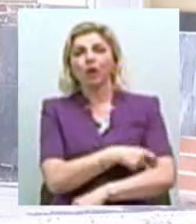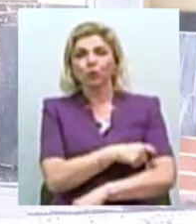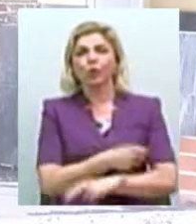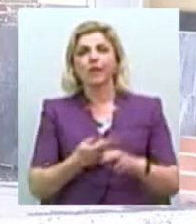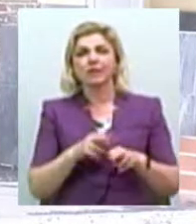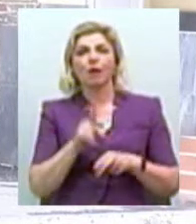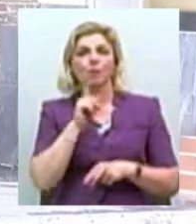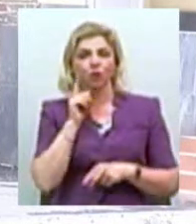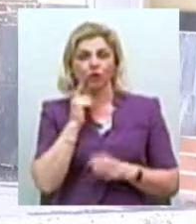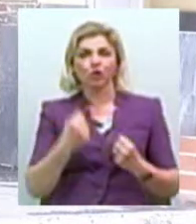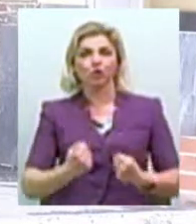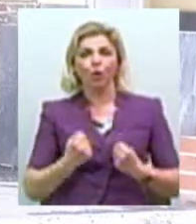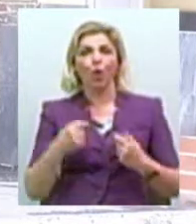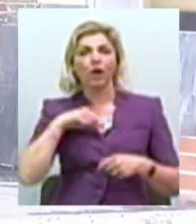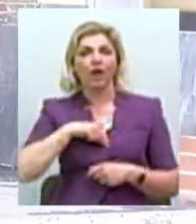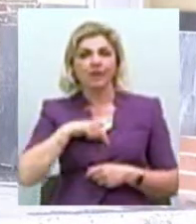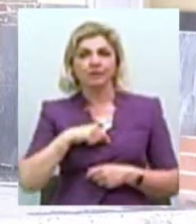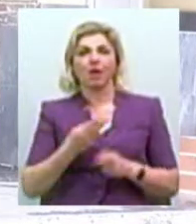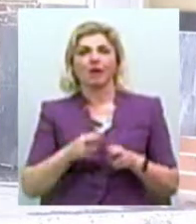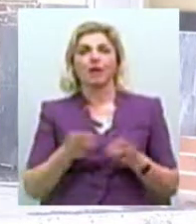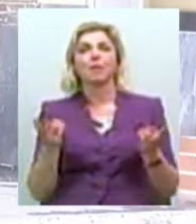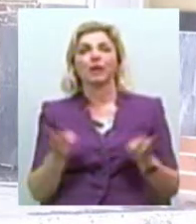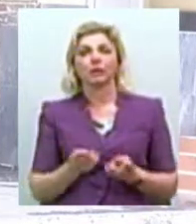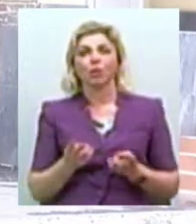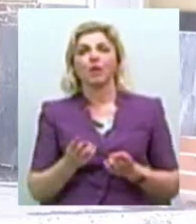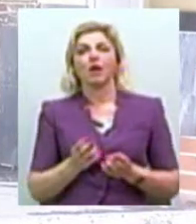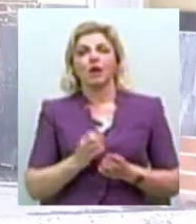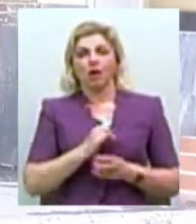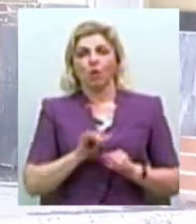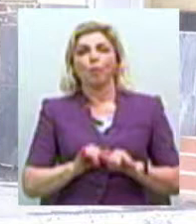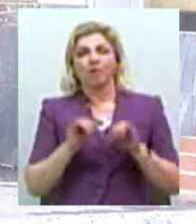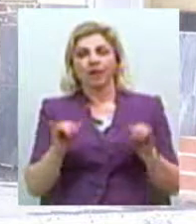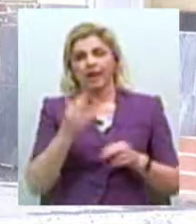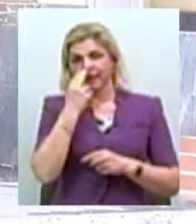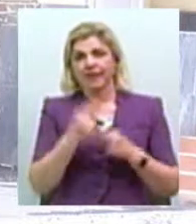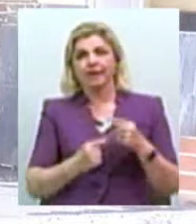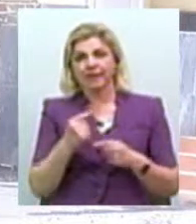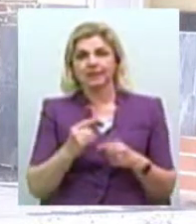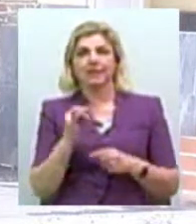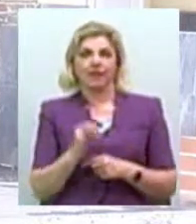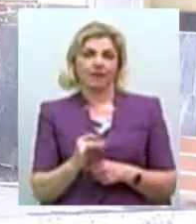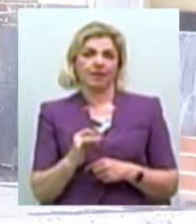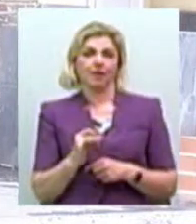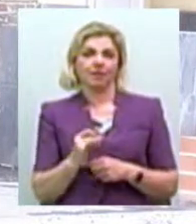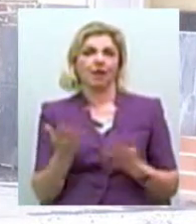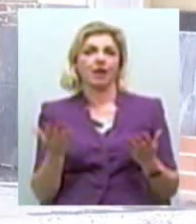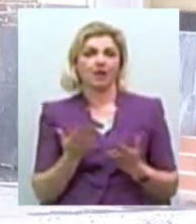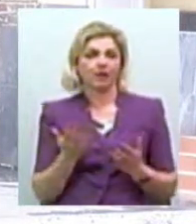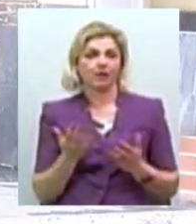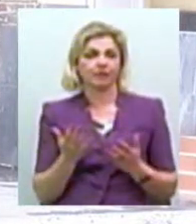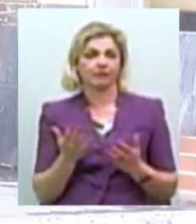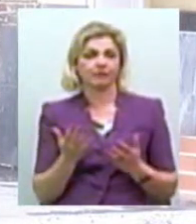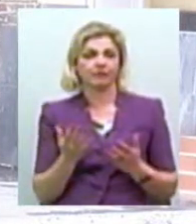молодий, здоровий організм, який потребує збагачування як традицій, так і сімейних